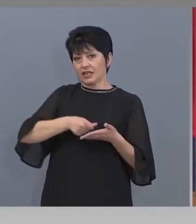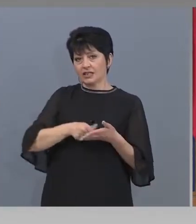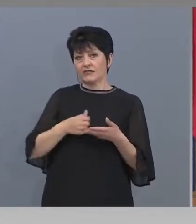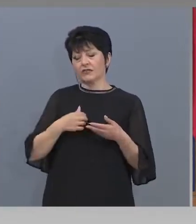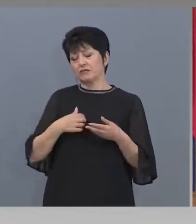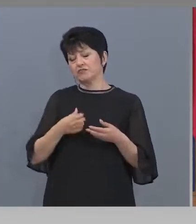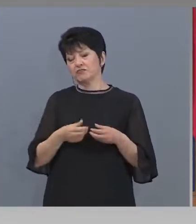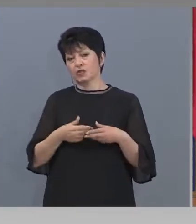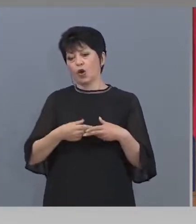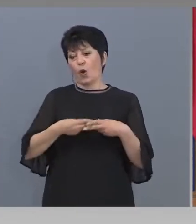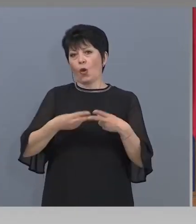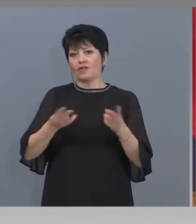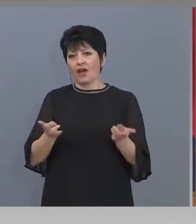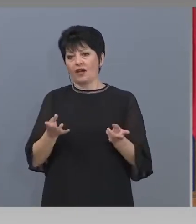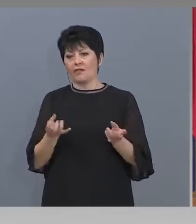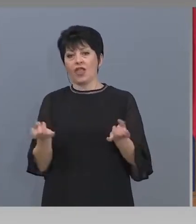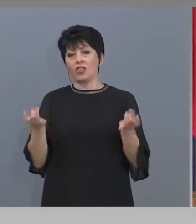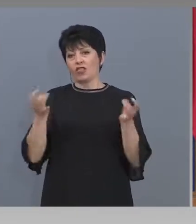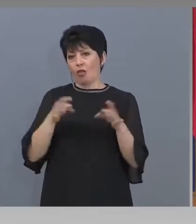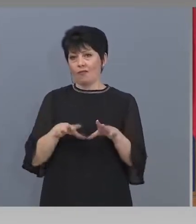нови сесии през годината, ще допълваме.